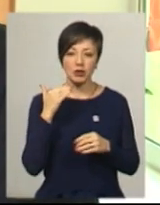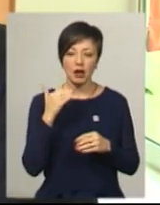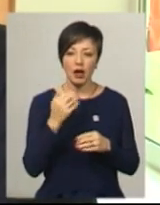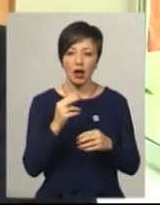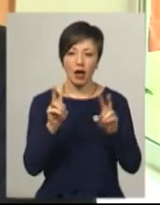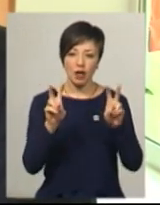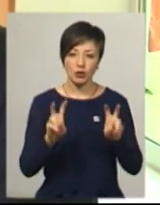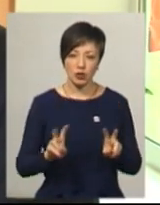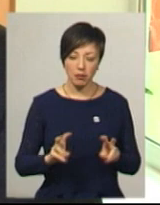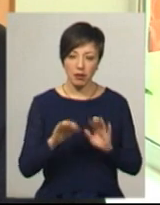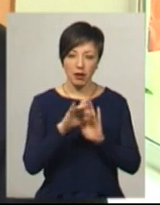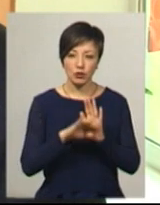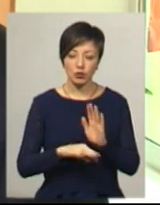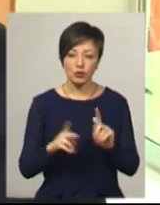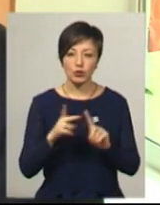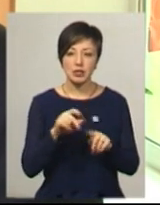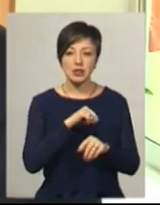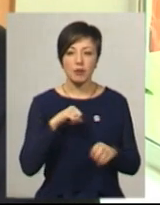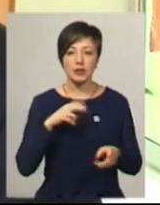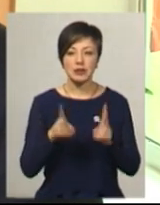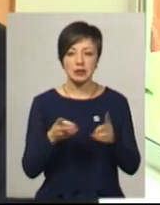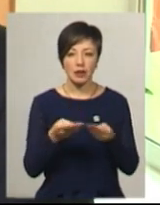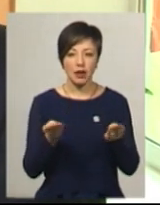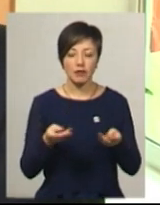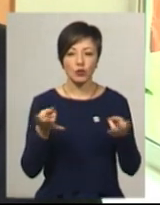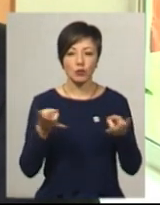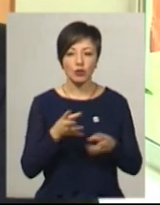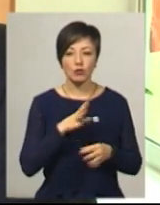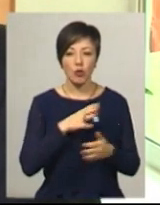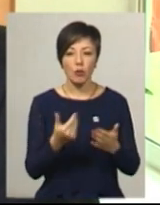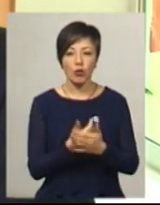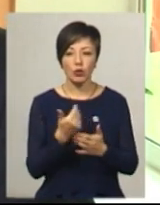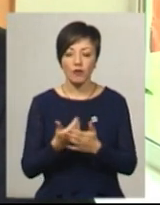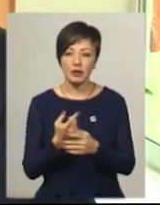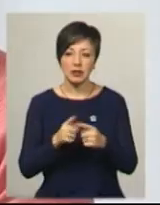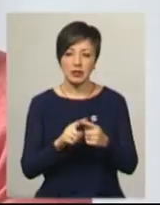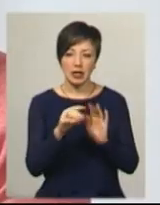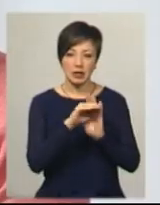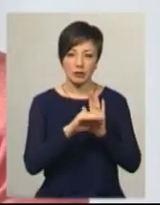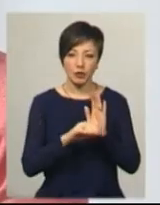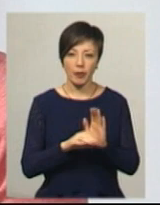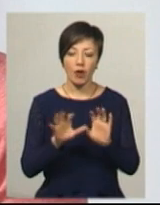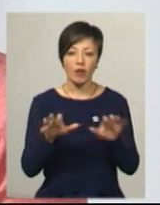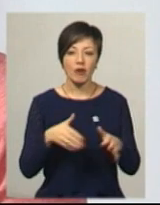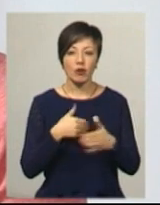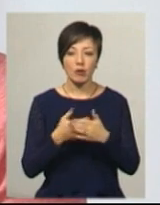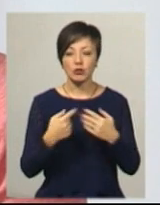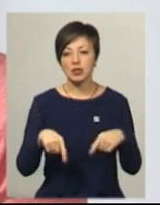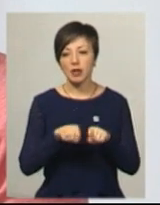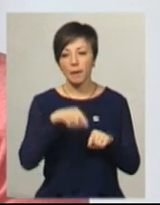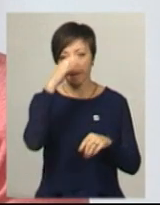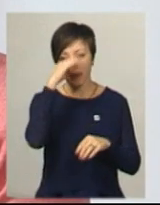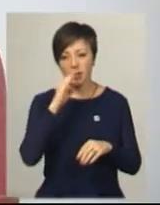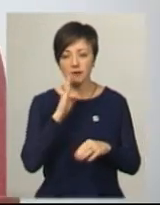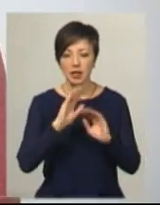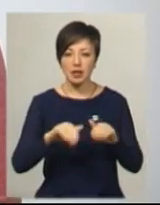асортименту подрукці, по-друге, самих страв, і тому необхідно було поновити якраз цей рецептурник. Голова громадської організації «Батьківська